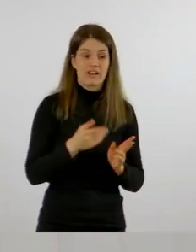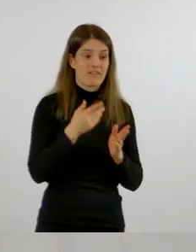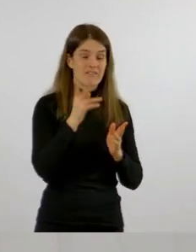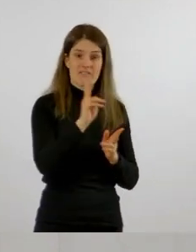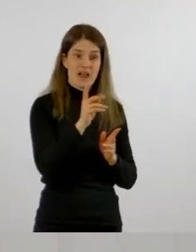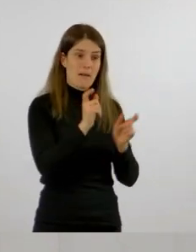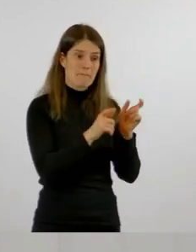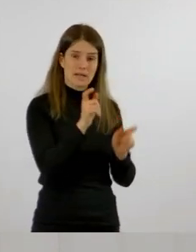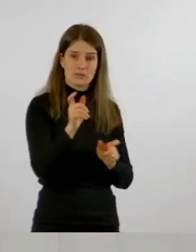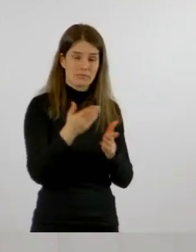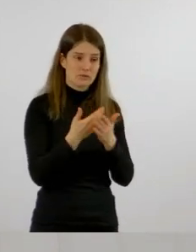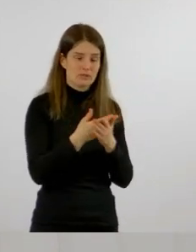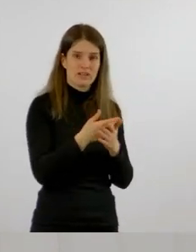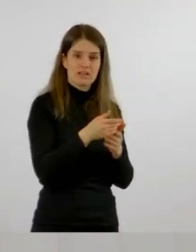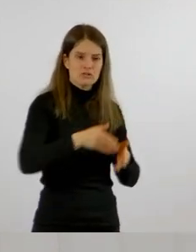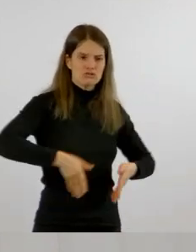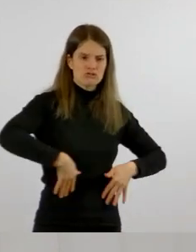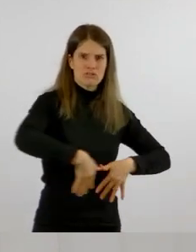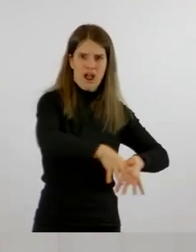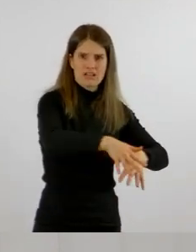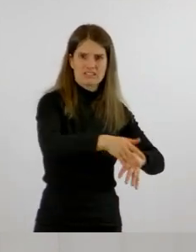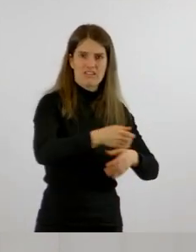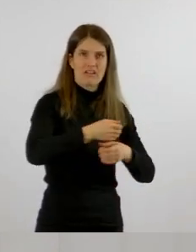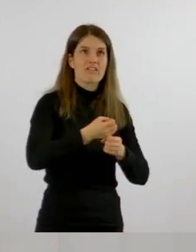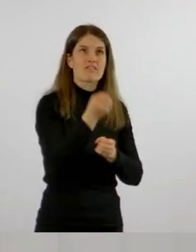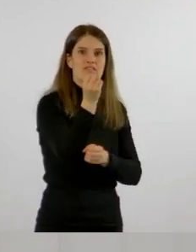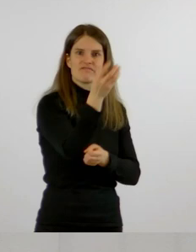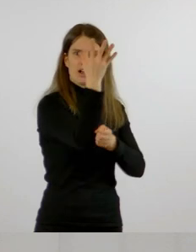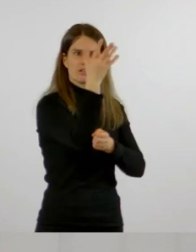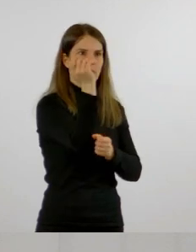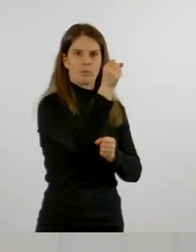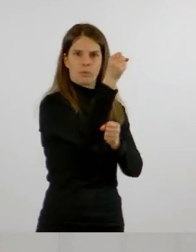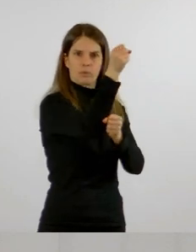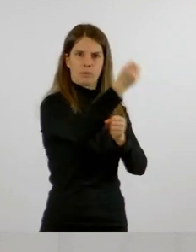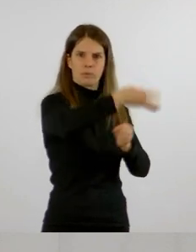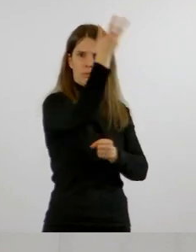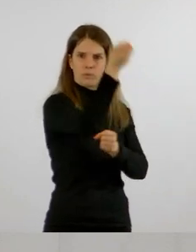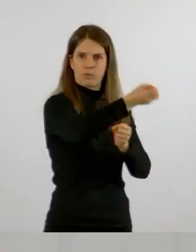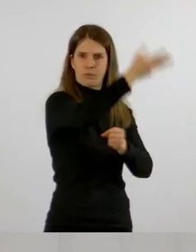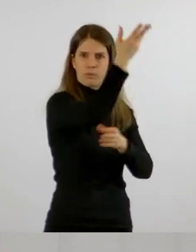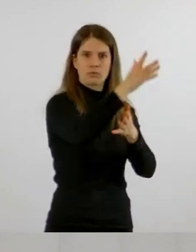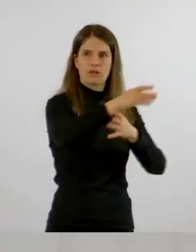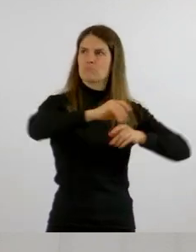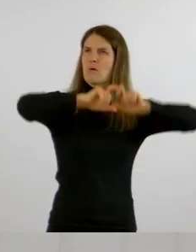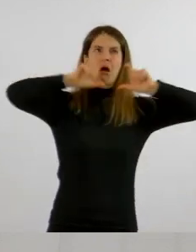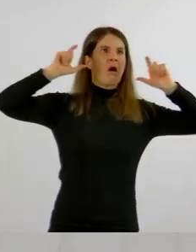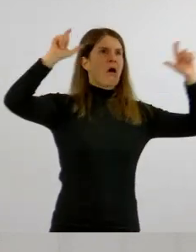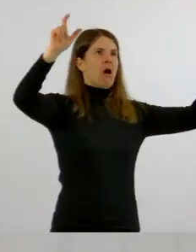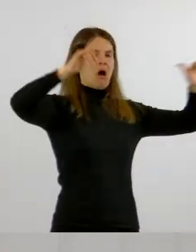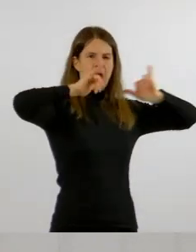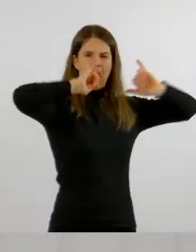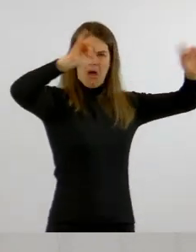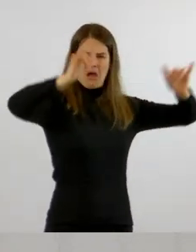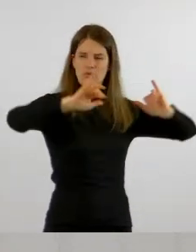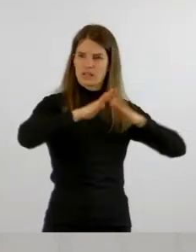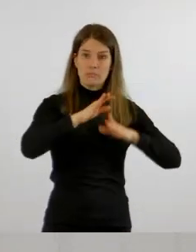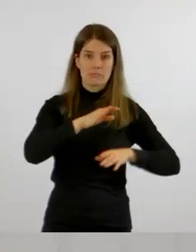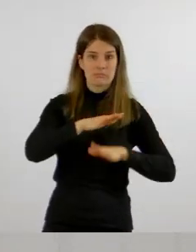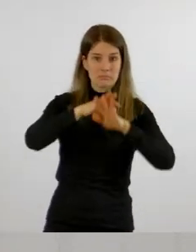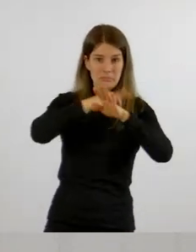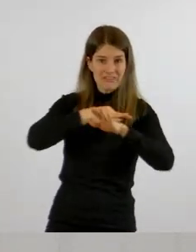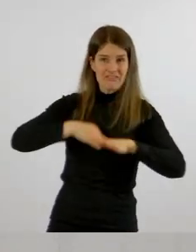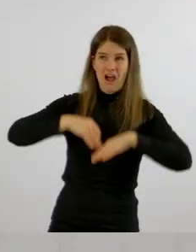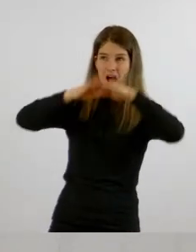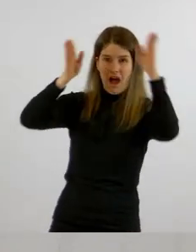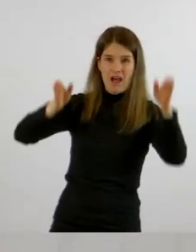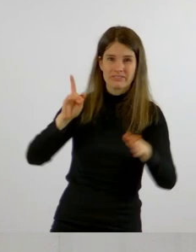Fackeln marschieren und dann noch Losungen skandieren und dann vor die Häuser von Privatpersonen